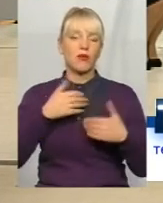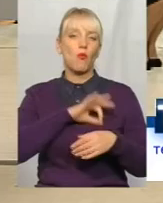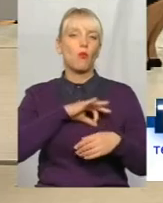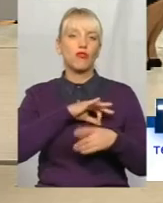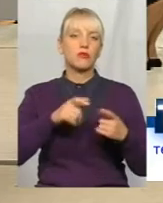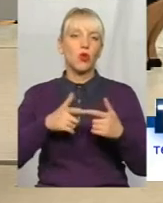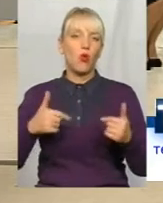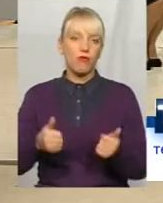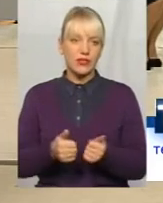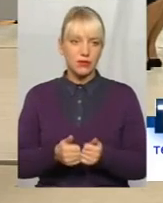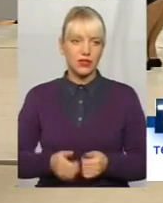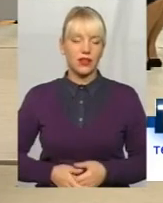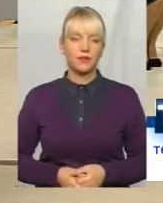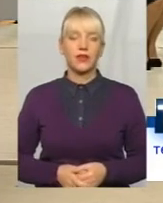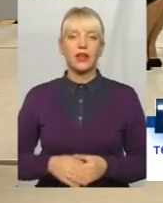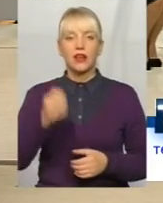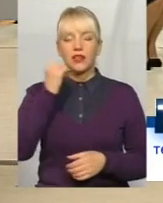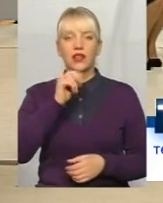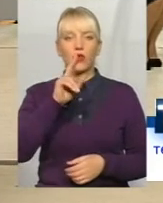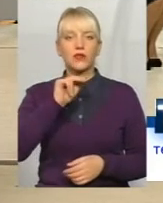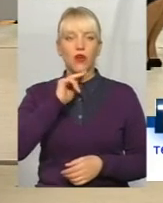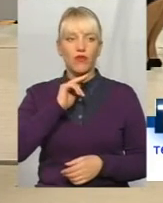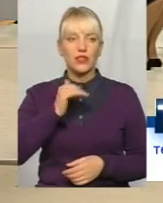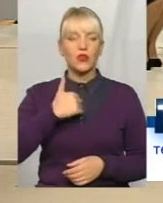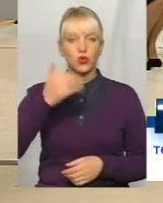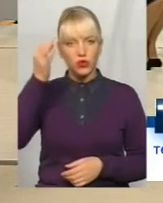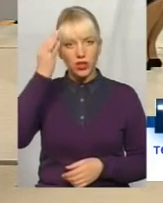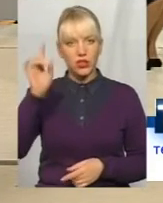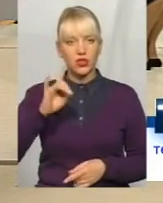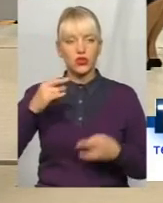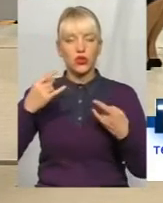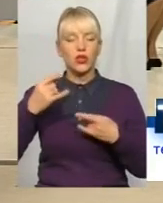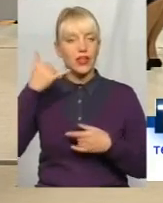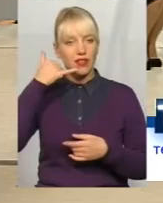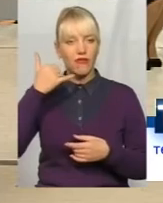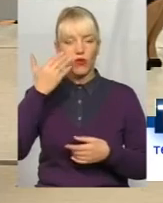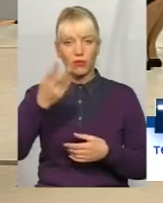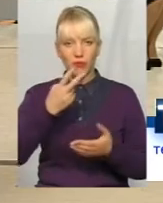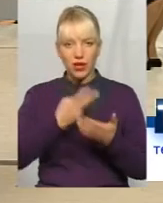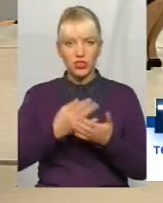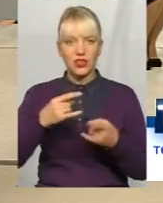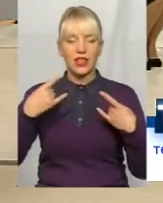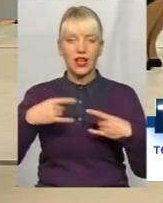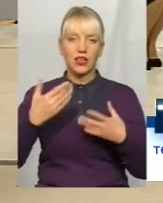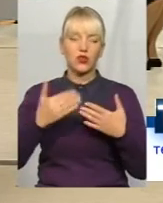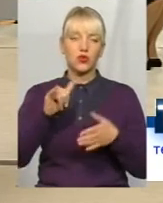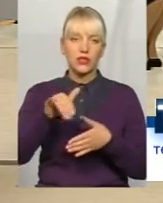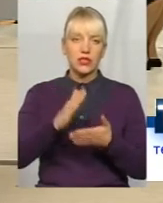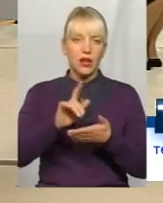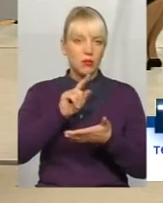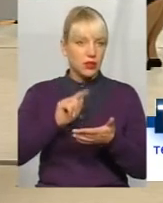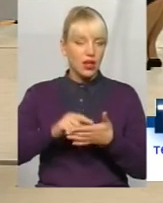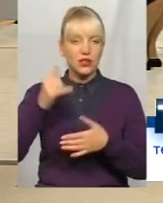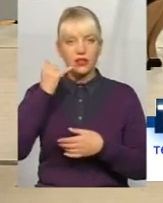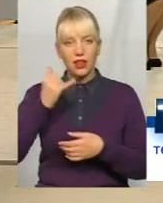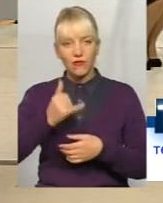Дякую глядачам за таку увагу. Ось я хочу нагадати, що телефон ви бачите на екрані, тому якщо у вас ще є питання, телефонуйте і